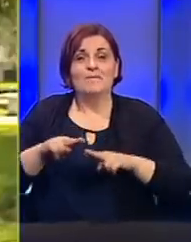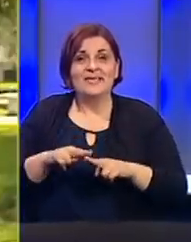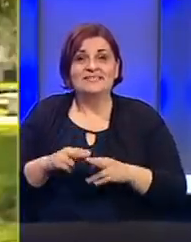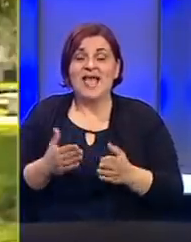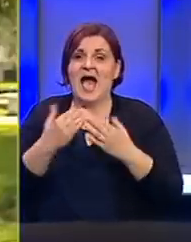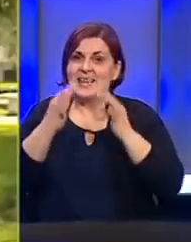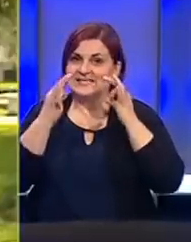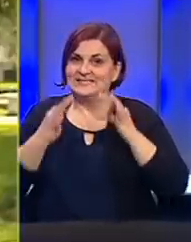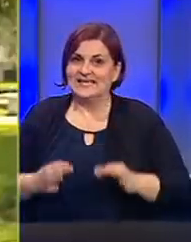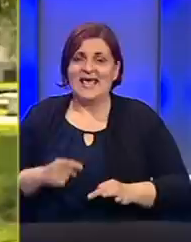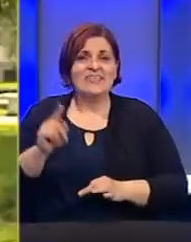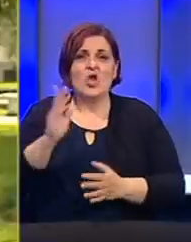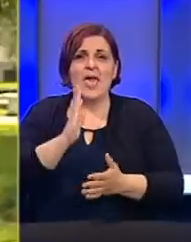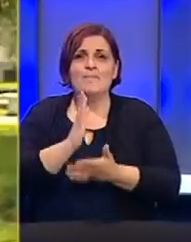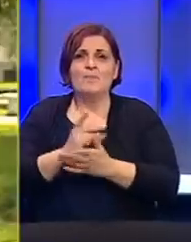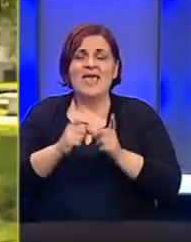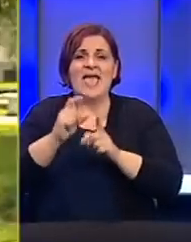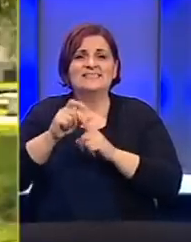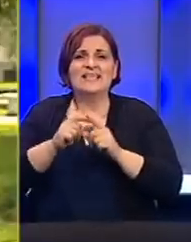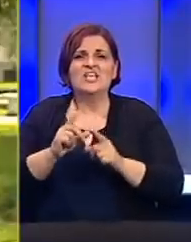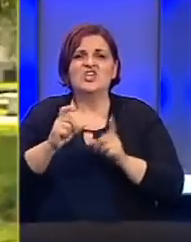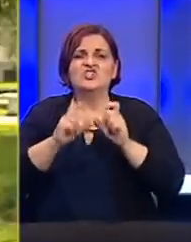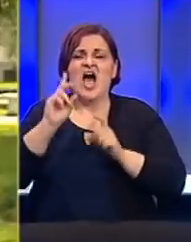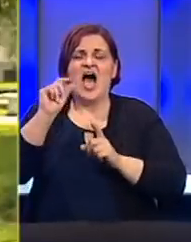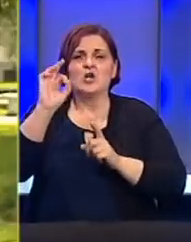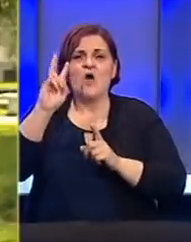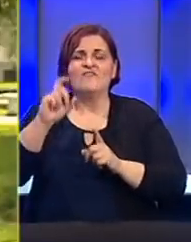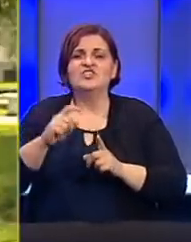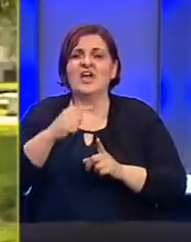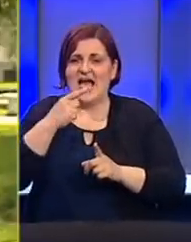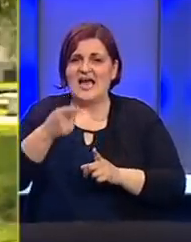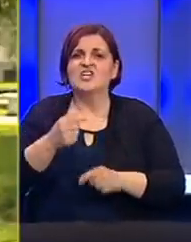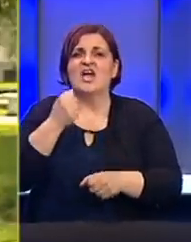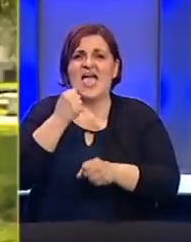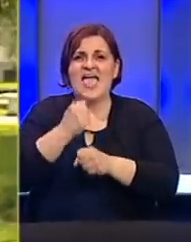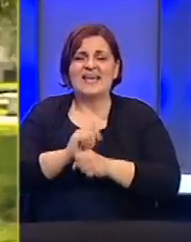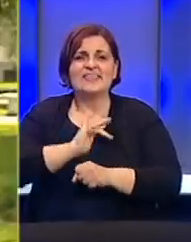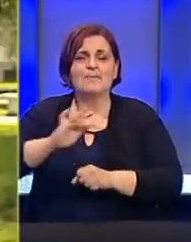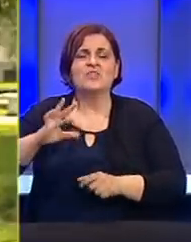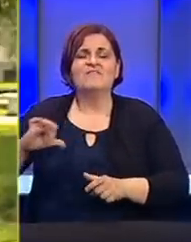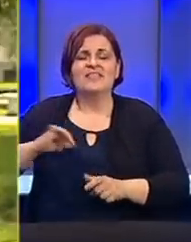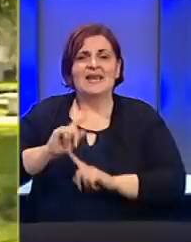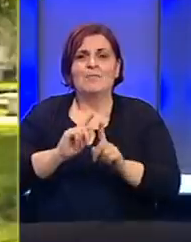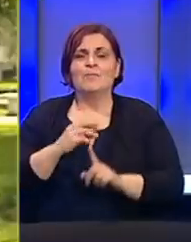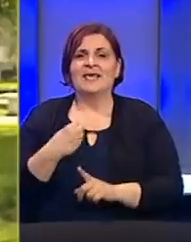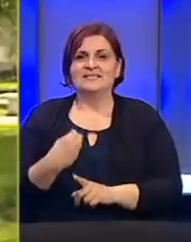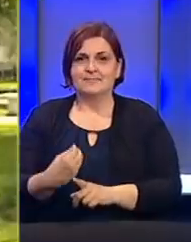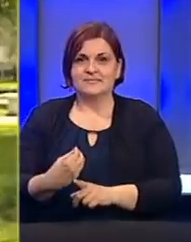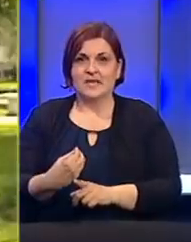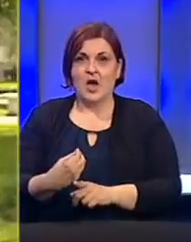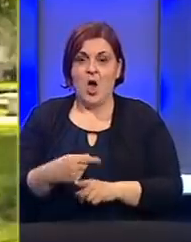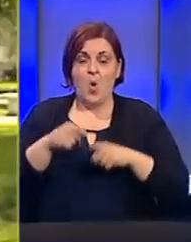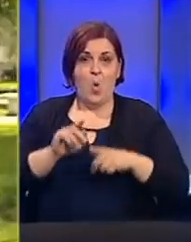ali je siguran da to ne može biti SDS-ov Mir Košarović za kojeg tvrdi da je radio protiv interesa Republike Srpske.